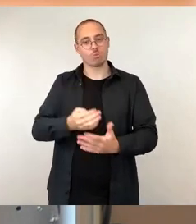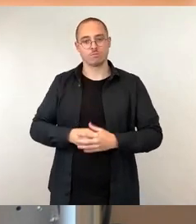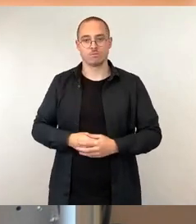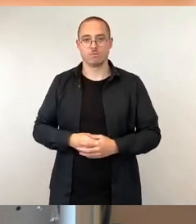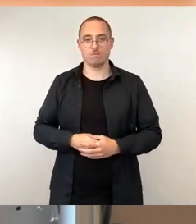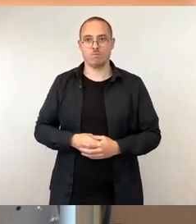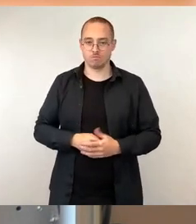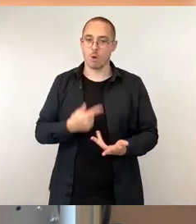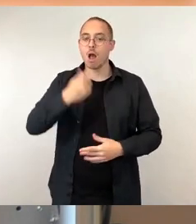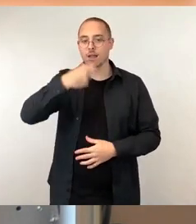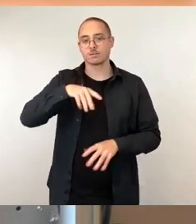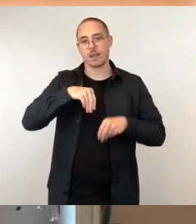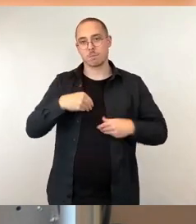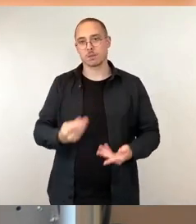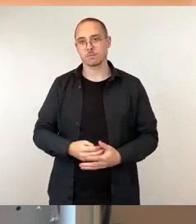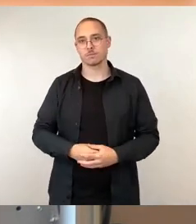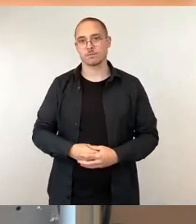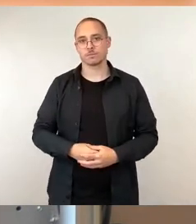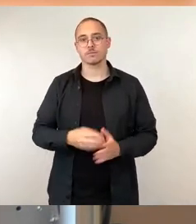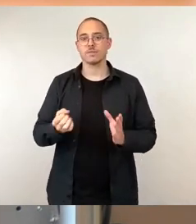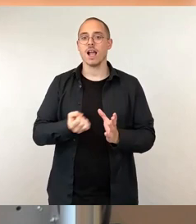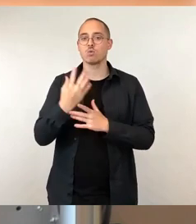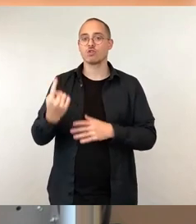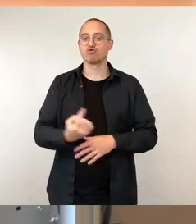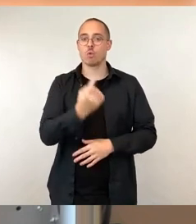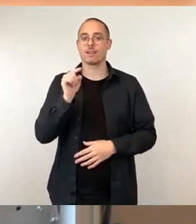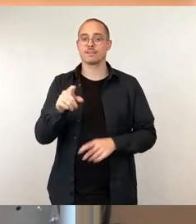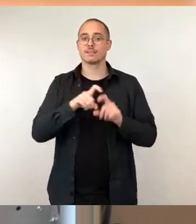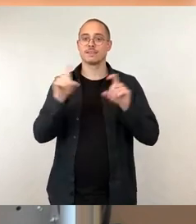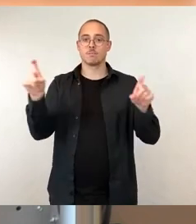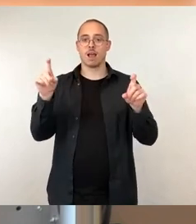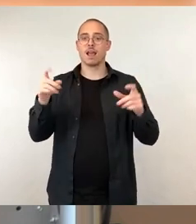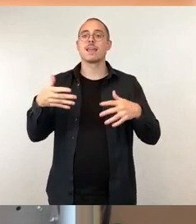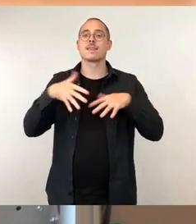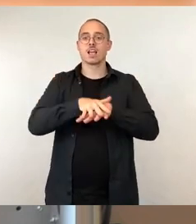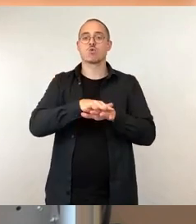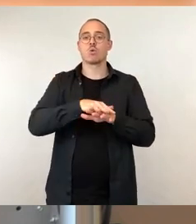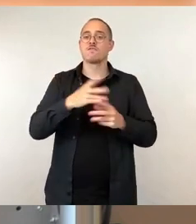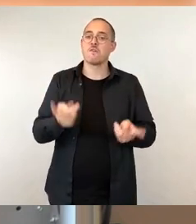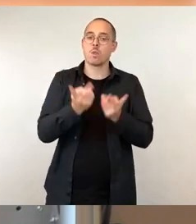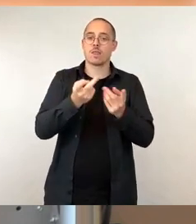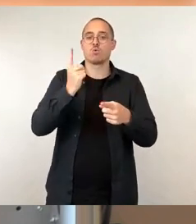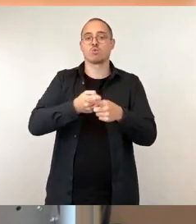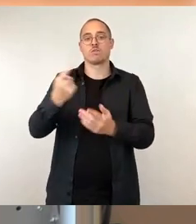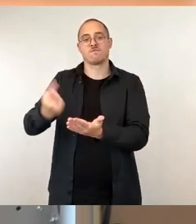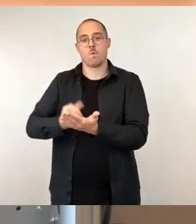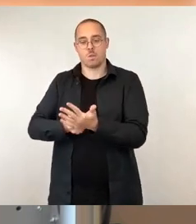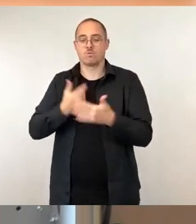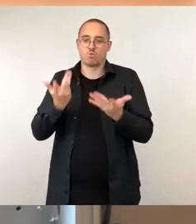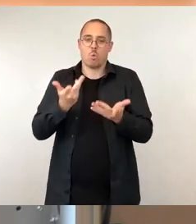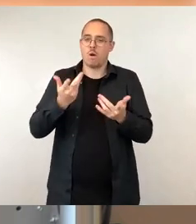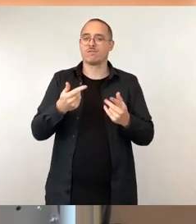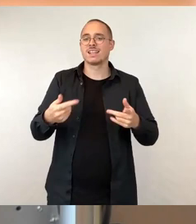Stunde, das Thema lautet Integration fördern und fördern, den Leitspruch fördern und fördern kennen sicherlich ganz viele noch,